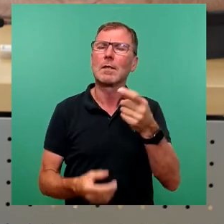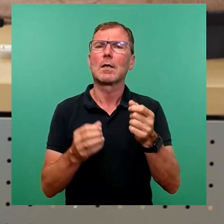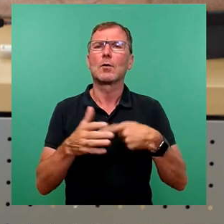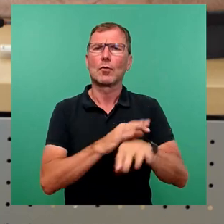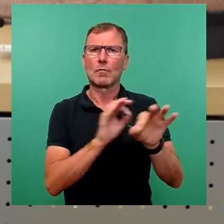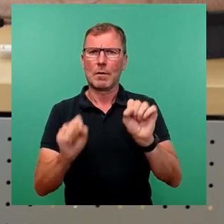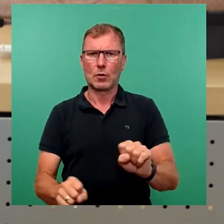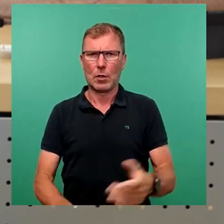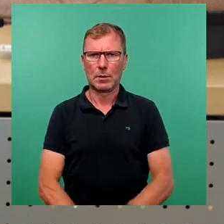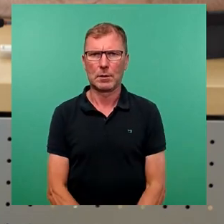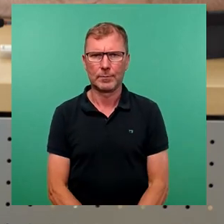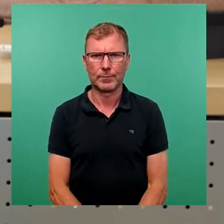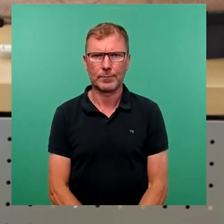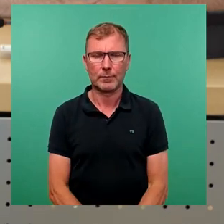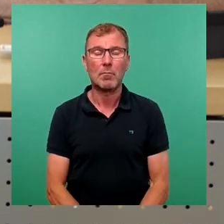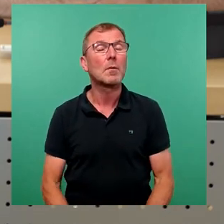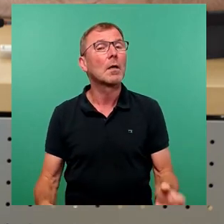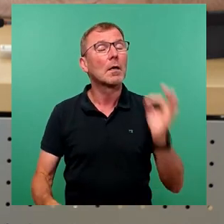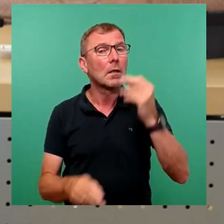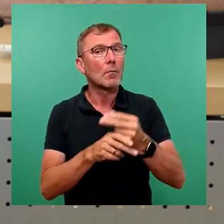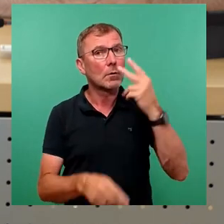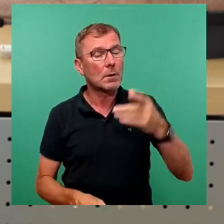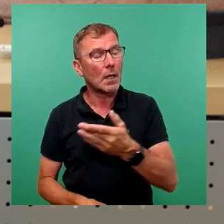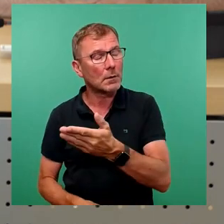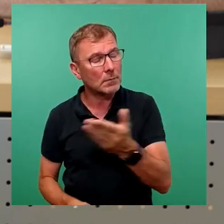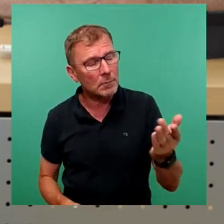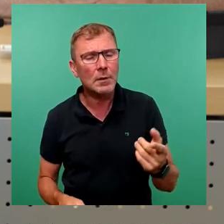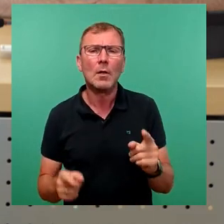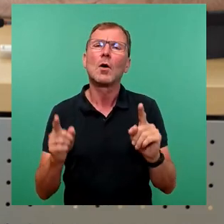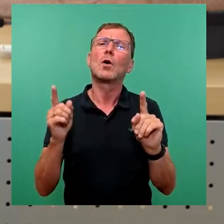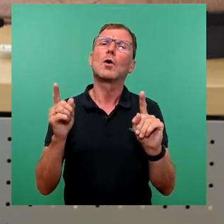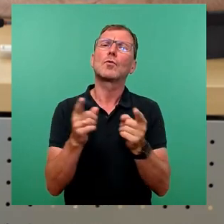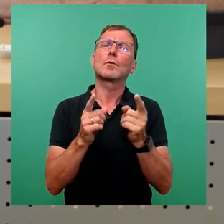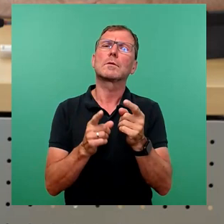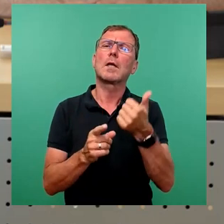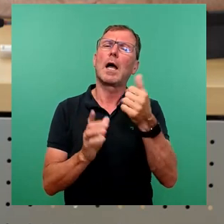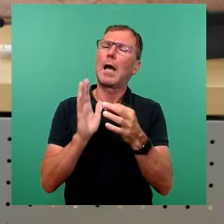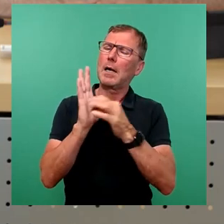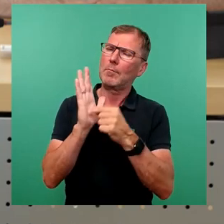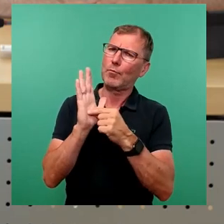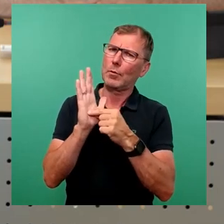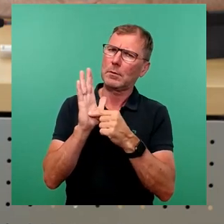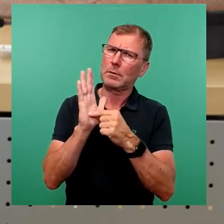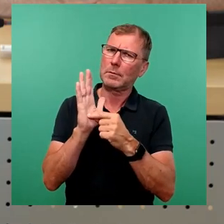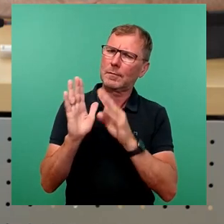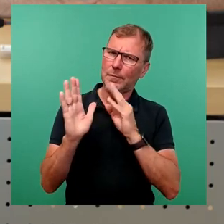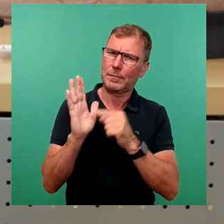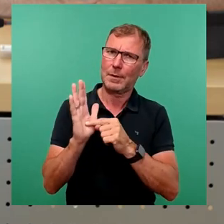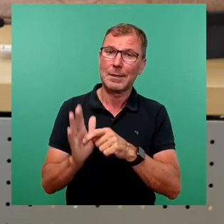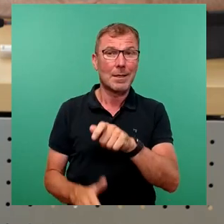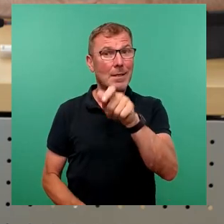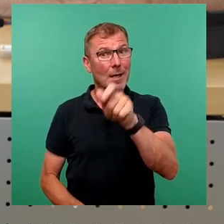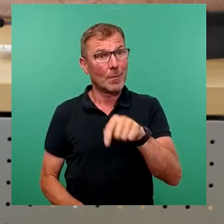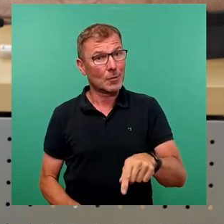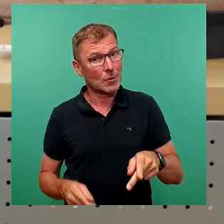können. Meine Damen und Herren, gestatten Sie mir, dass ich noch kurz auf einen Punkt eingehe, der den Menschen in dieser